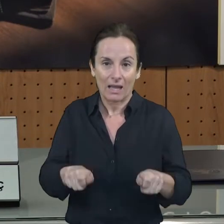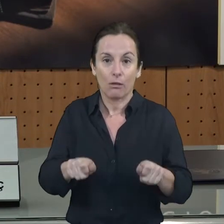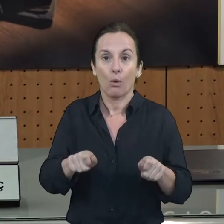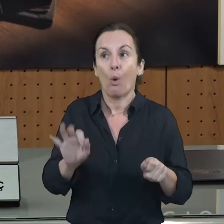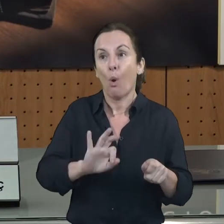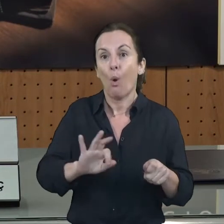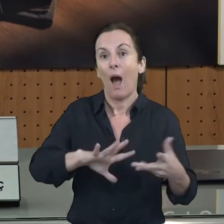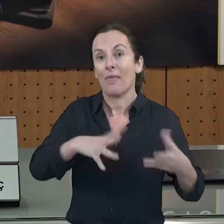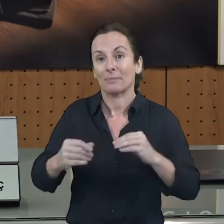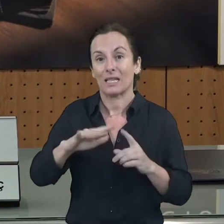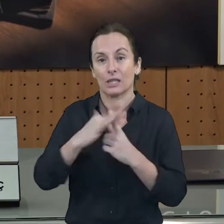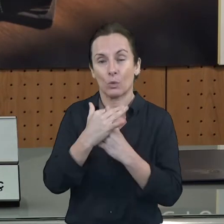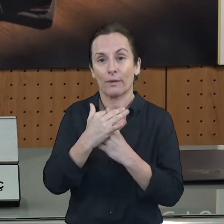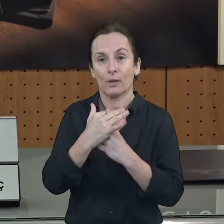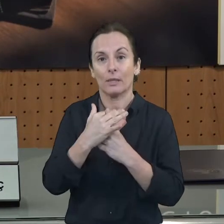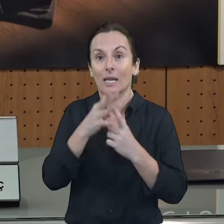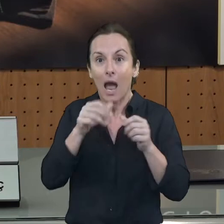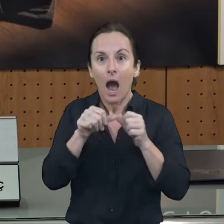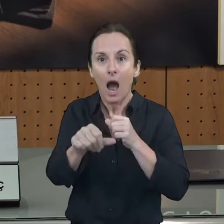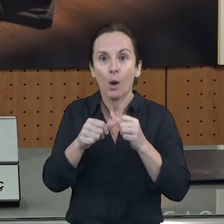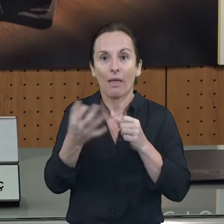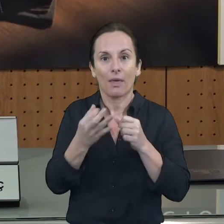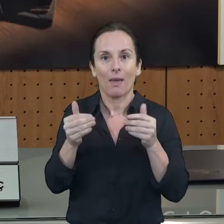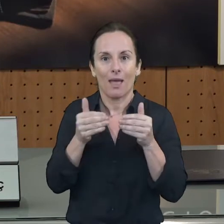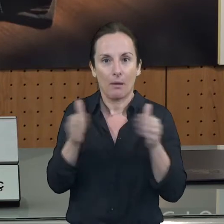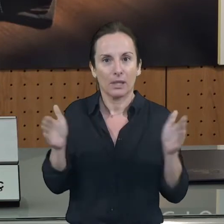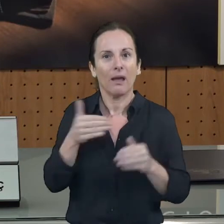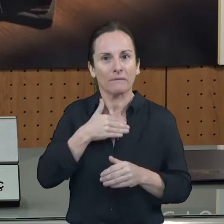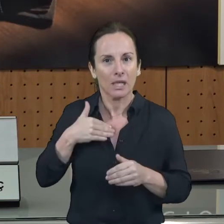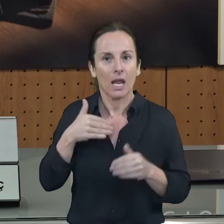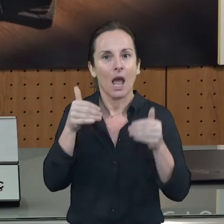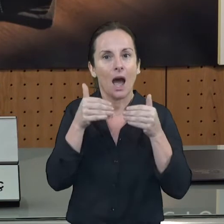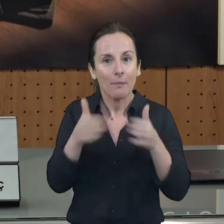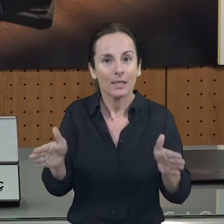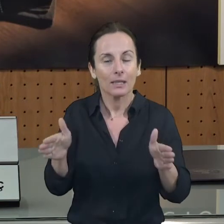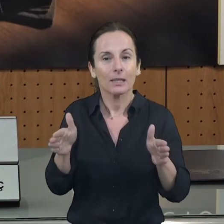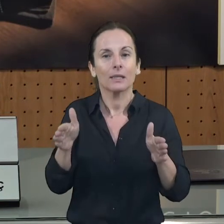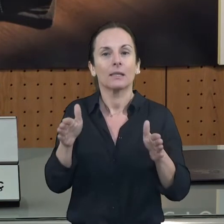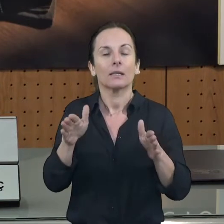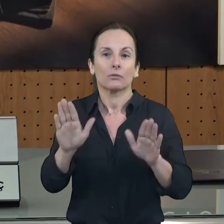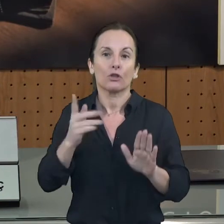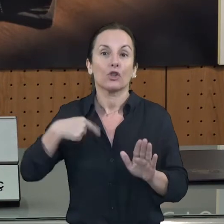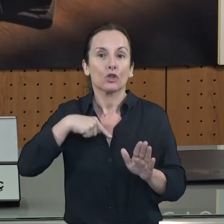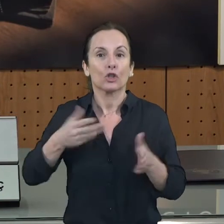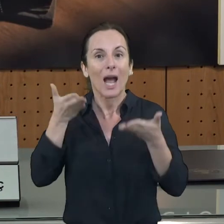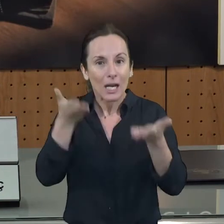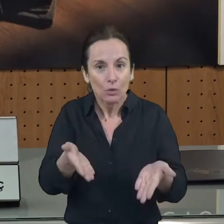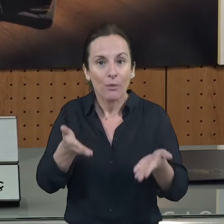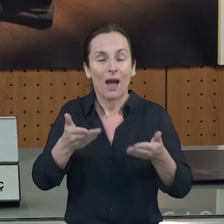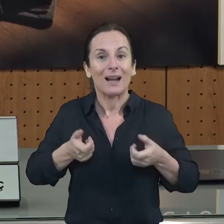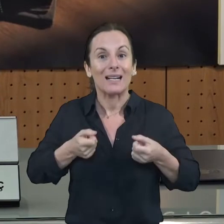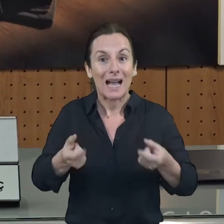s'han d'obrir o estan dispots a obrir i els puguem ajudar a adaptar-se'n les despeses necessàries a obrir.